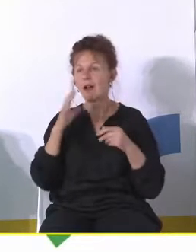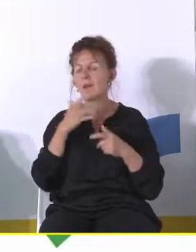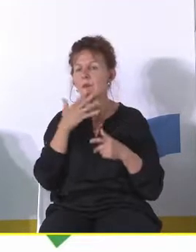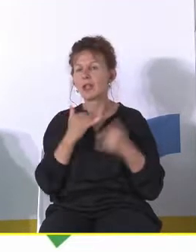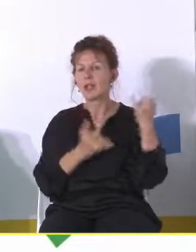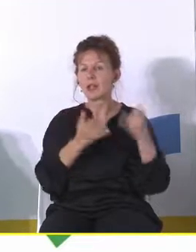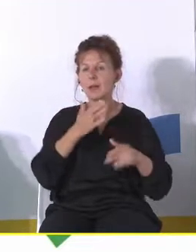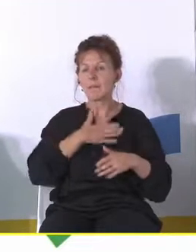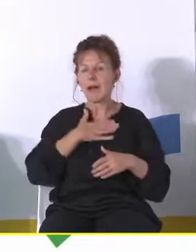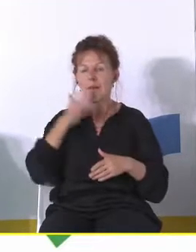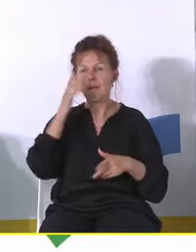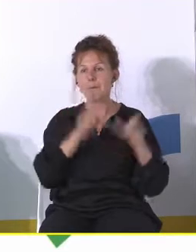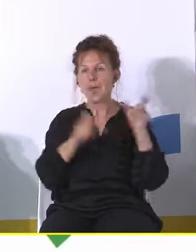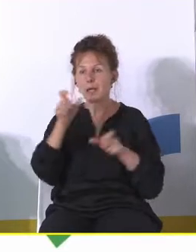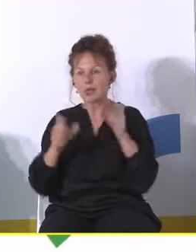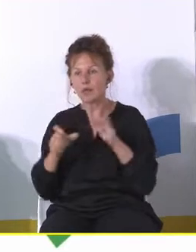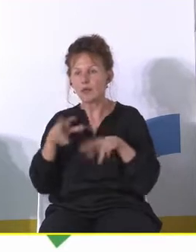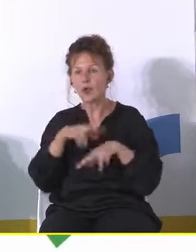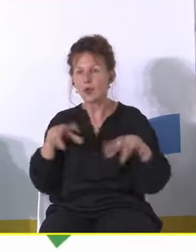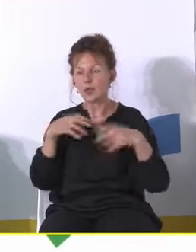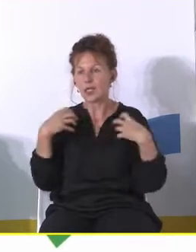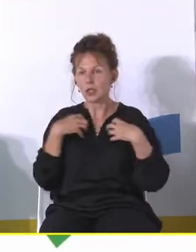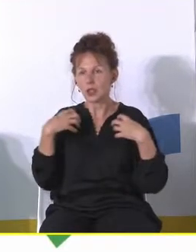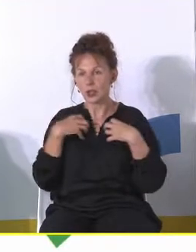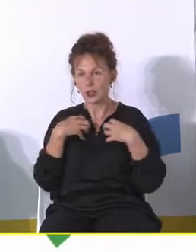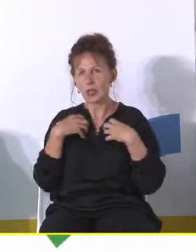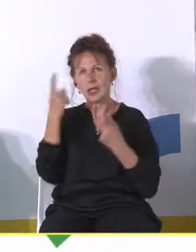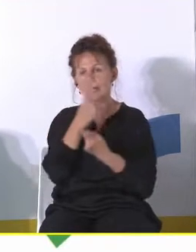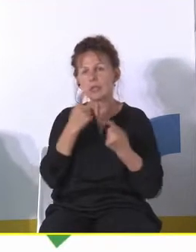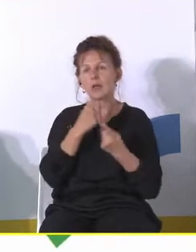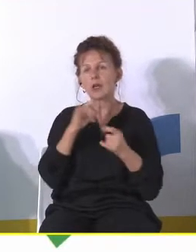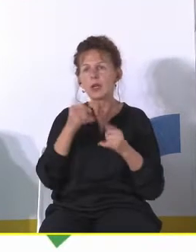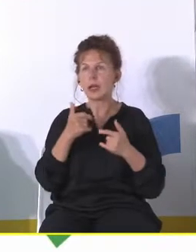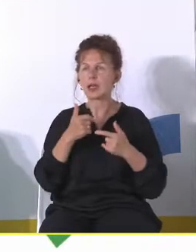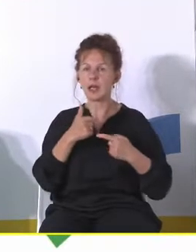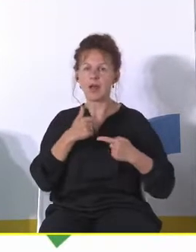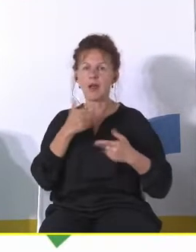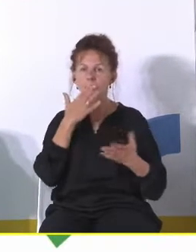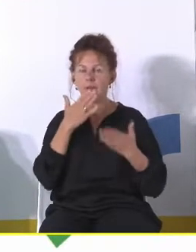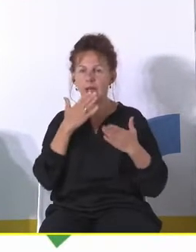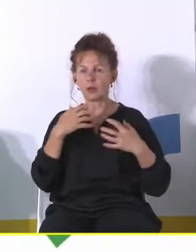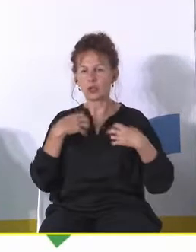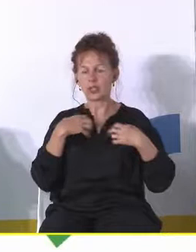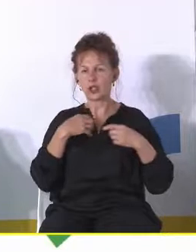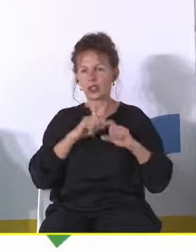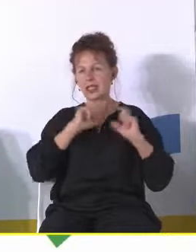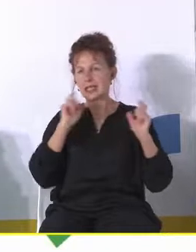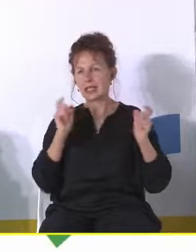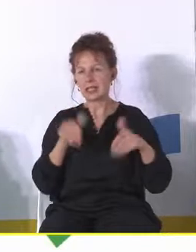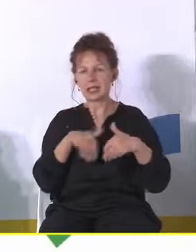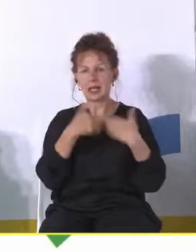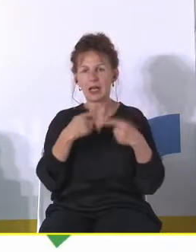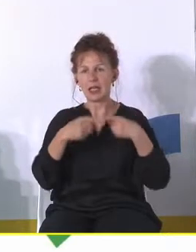mamy mieszkańców, oni żyją w jakichś rodzinach jednak, to zastanówmy się, jak cykl życia rodziny wygląda, tak? No bo to